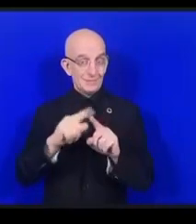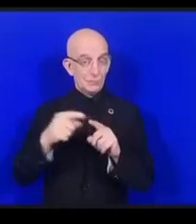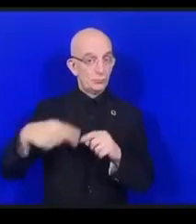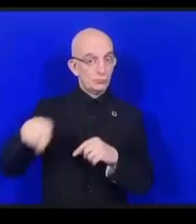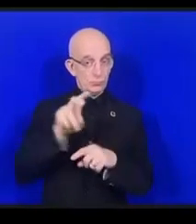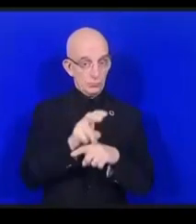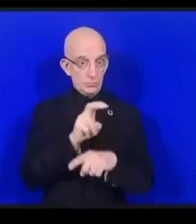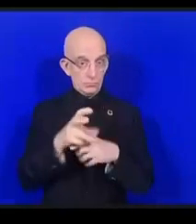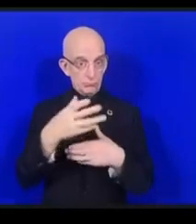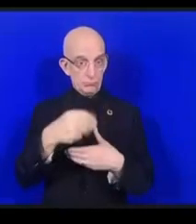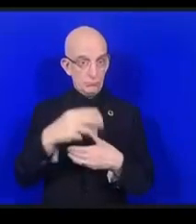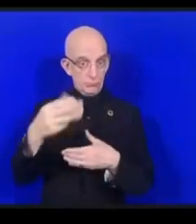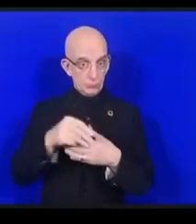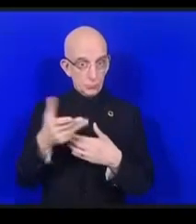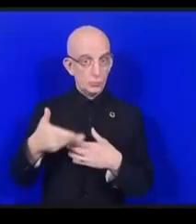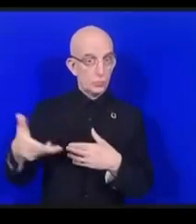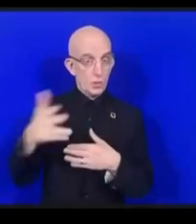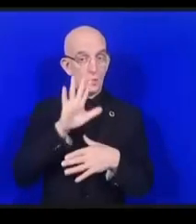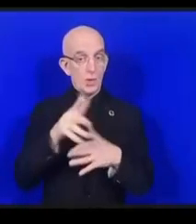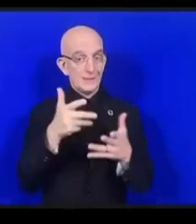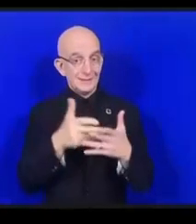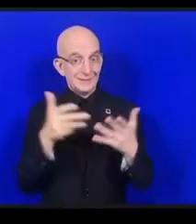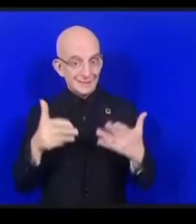différentes questions